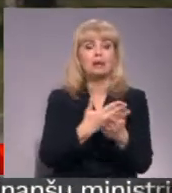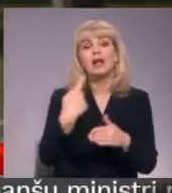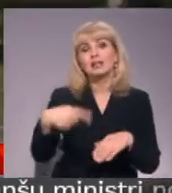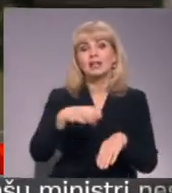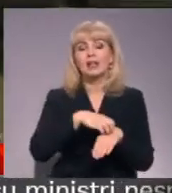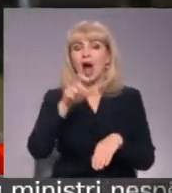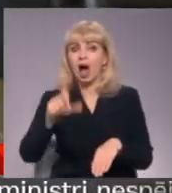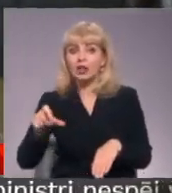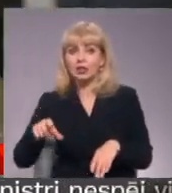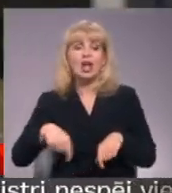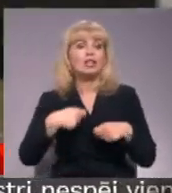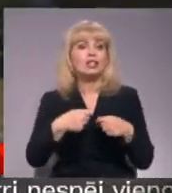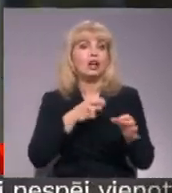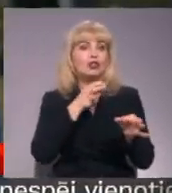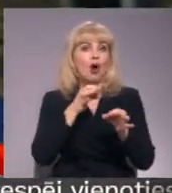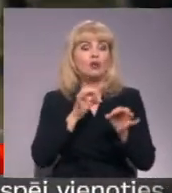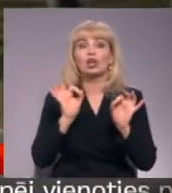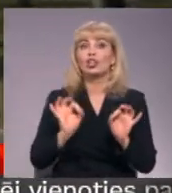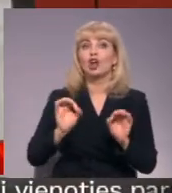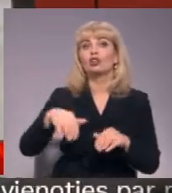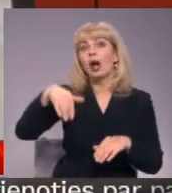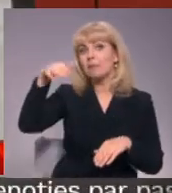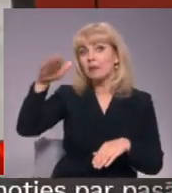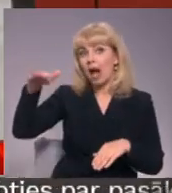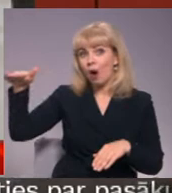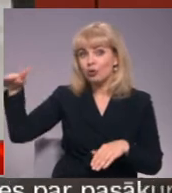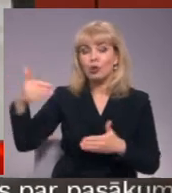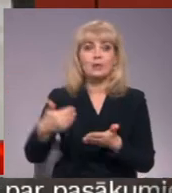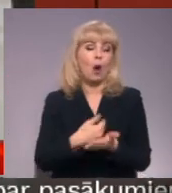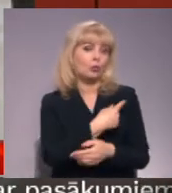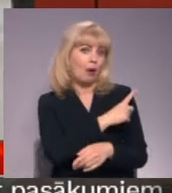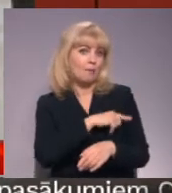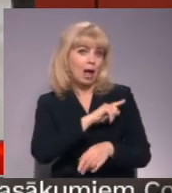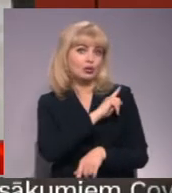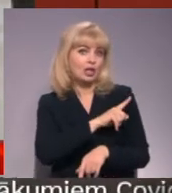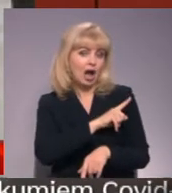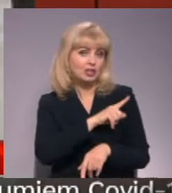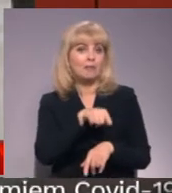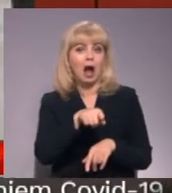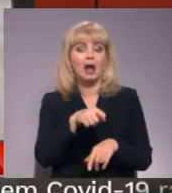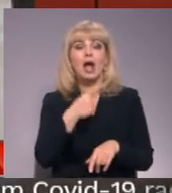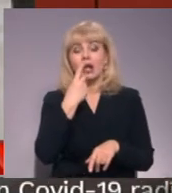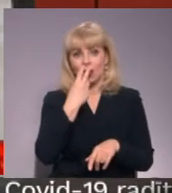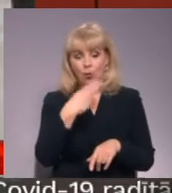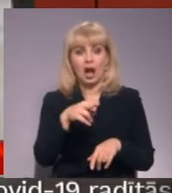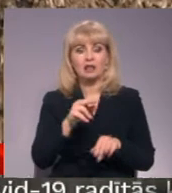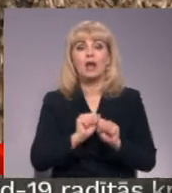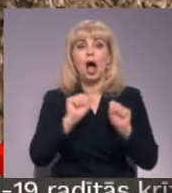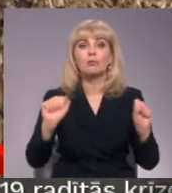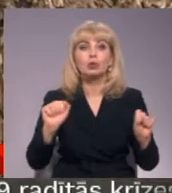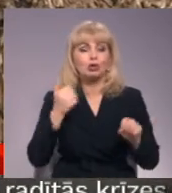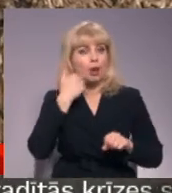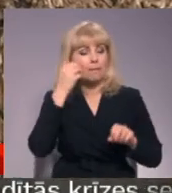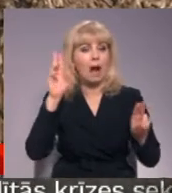mediķi, sniedzot konsultācijas pieaugušajiem. Un šo jauno medicīnas iespēju jau reaģējus apdrošināšanas sabiedrību balta,